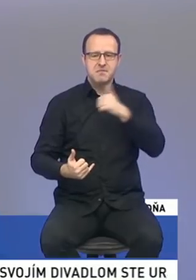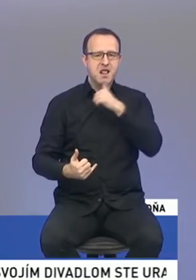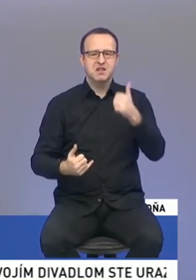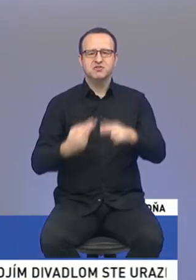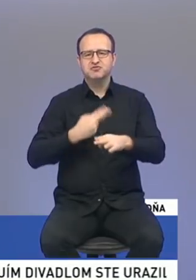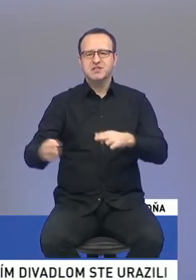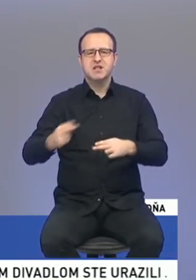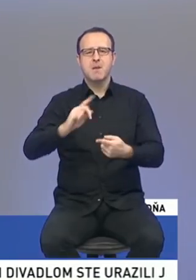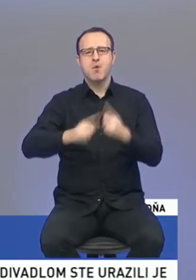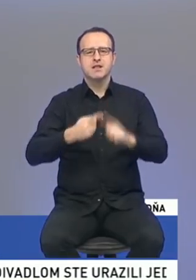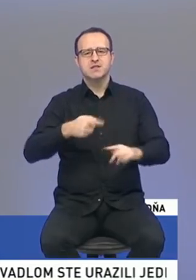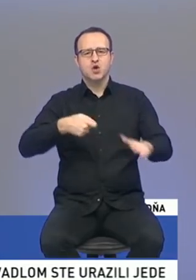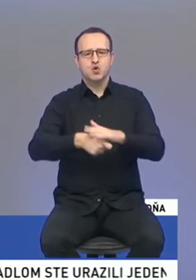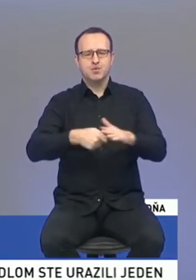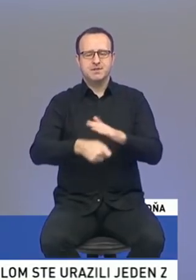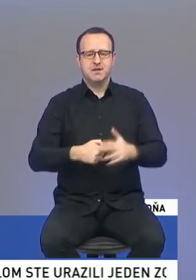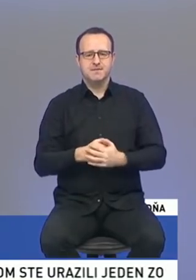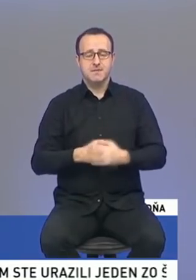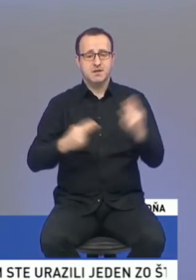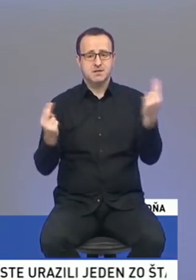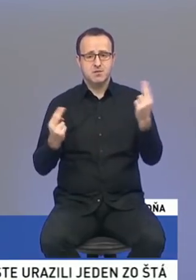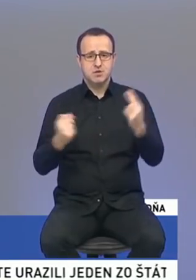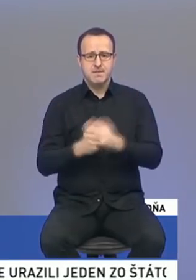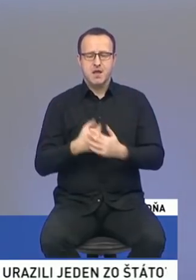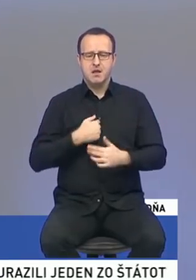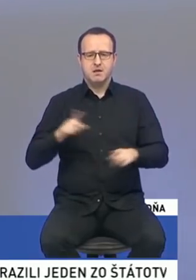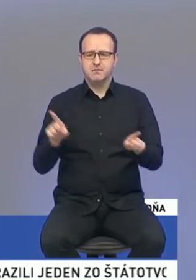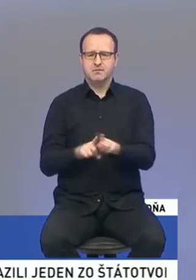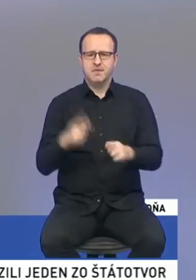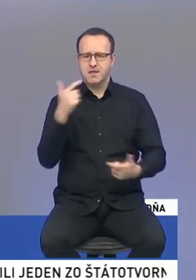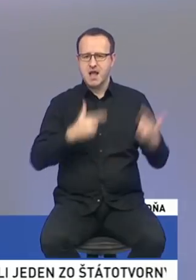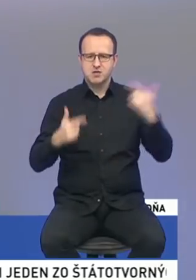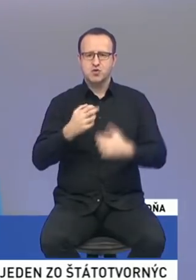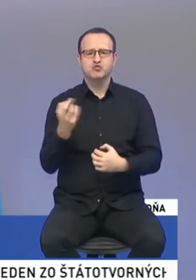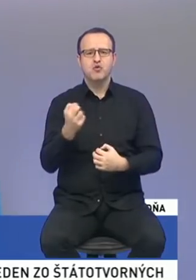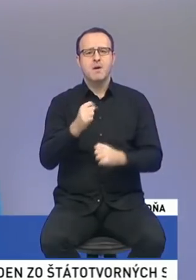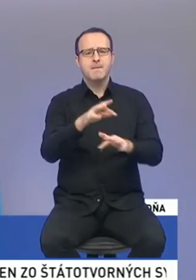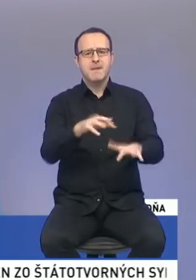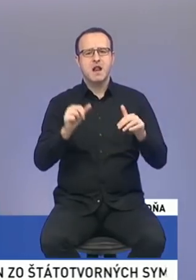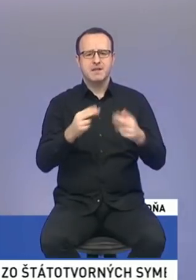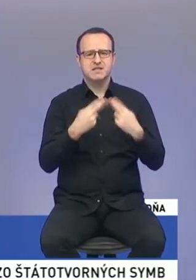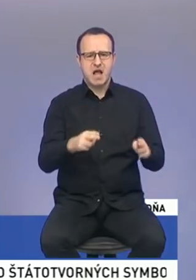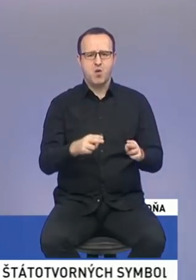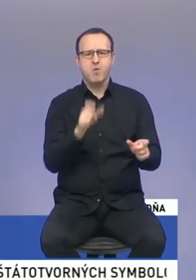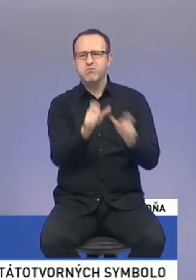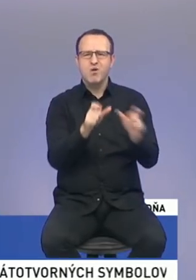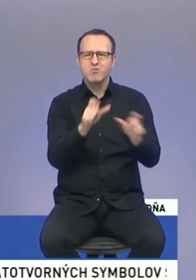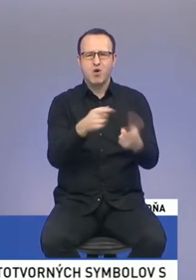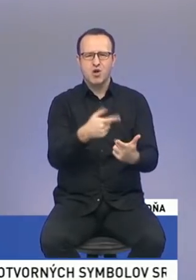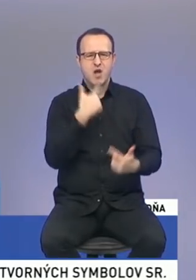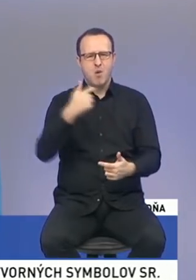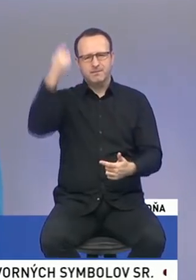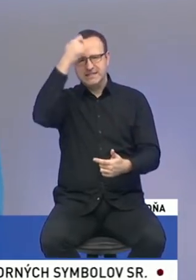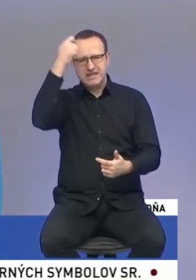politická korupcia. korupcia, ale samozrejme sa nestotožňujem ani s tým, čo sa v parlamente deje. Je to naozaj čistá psychiatria.